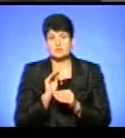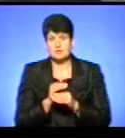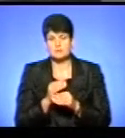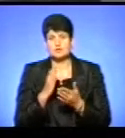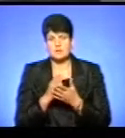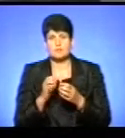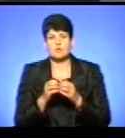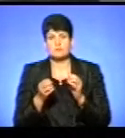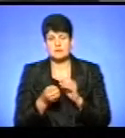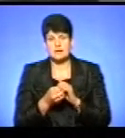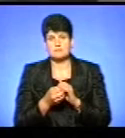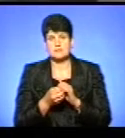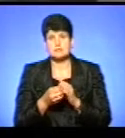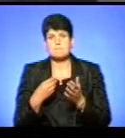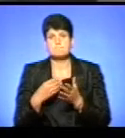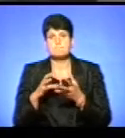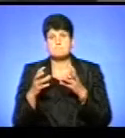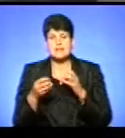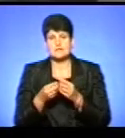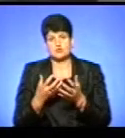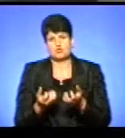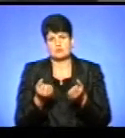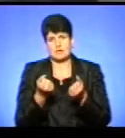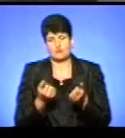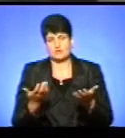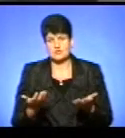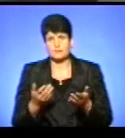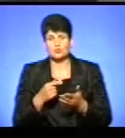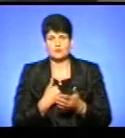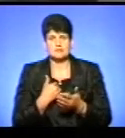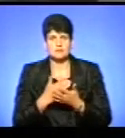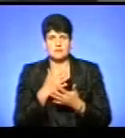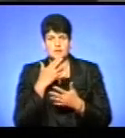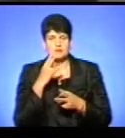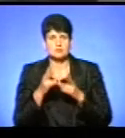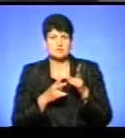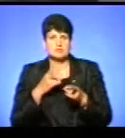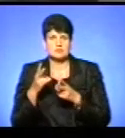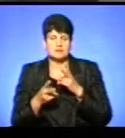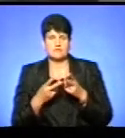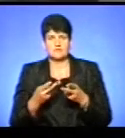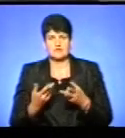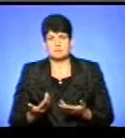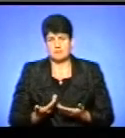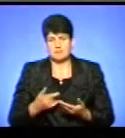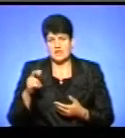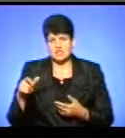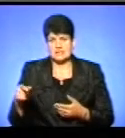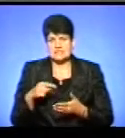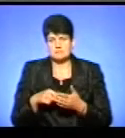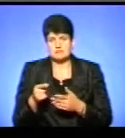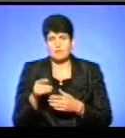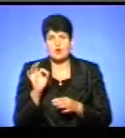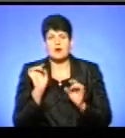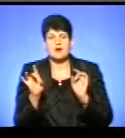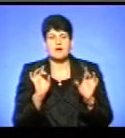проблеми з точки зору балансу утримувачів. Тобто, зараз, наприклад, у нас існує ряд скарг від мешканців міст Тернополя про